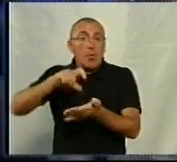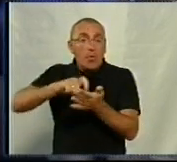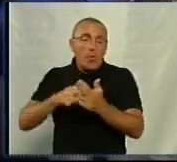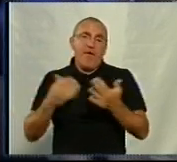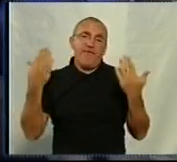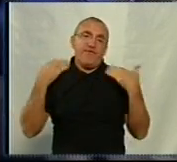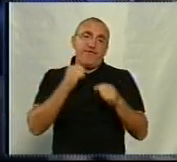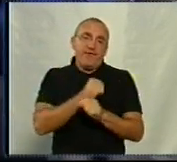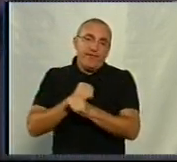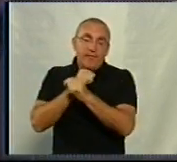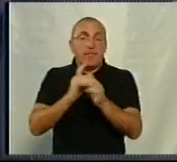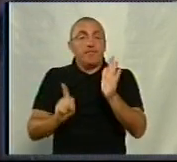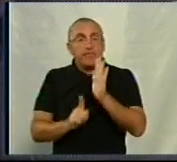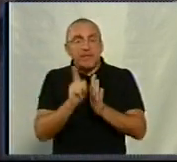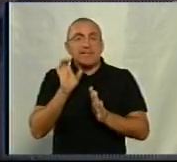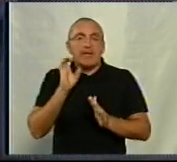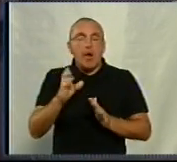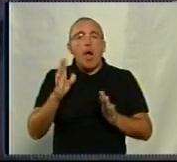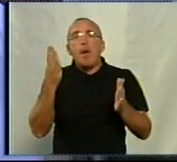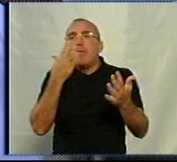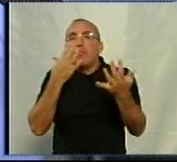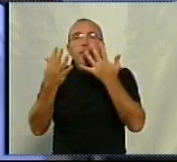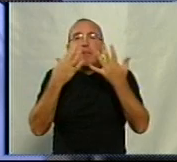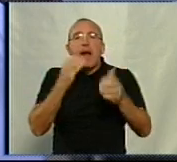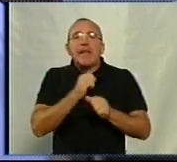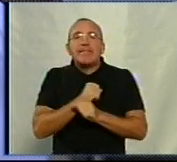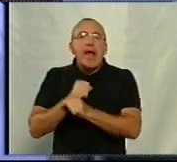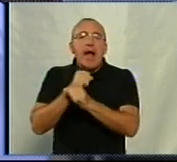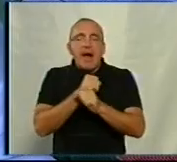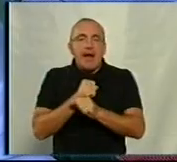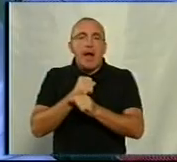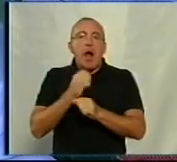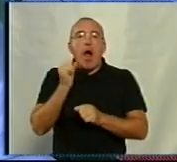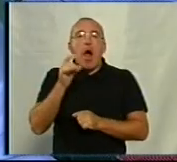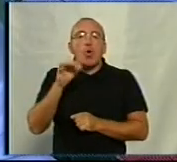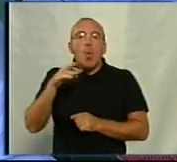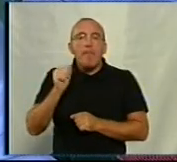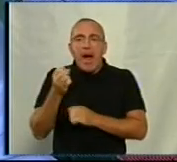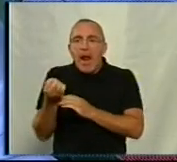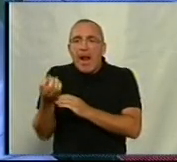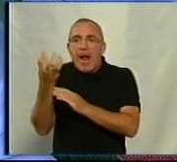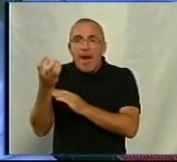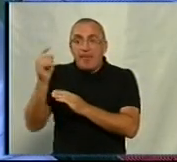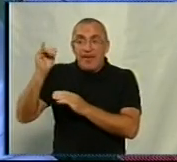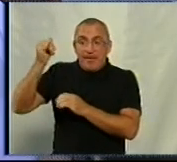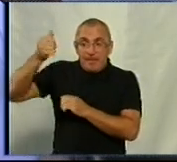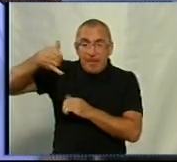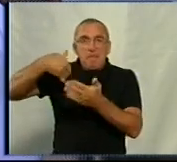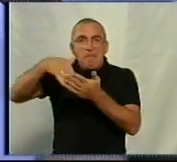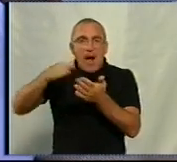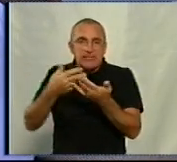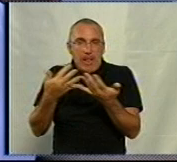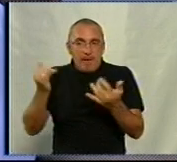відпочинку. Так починається сеанс ароматерапії. У нас є аромалампа, ми туди наливаємо масло